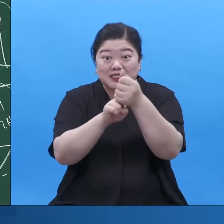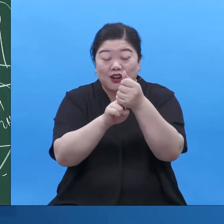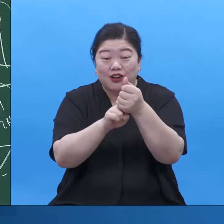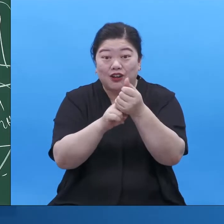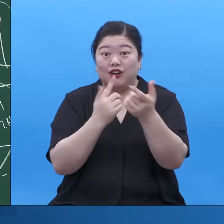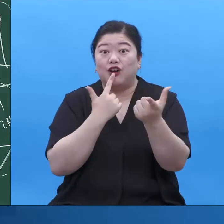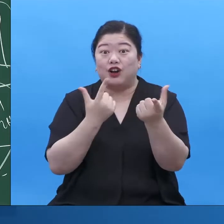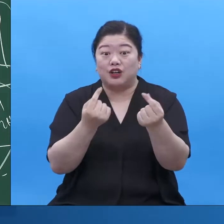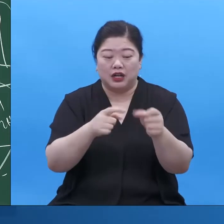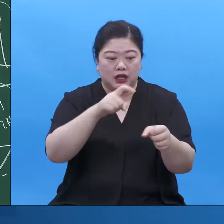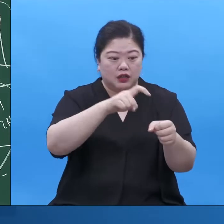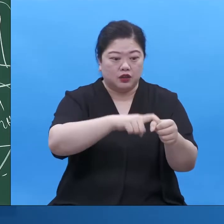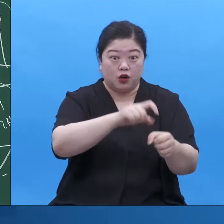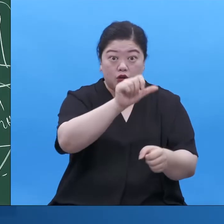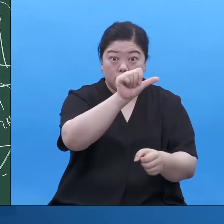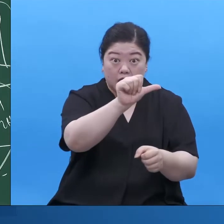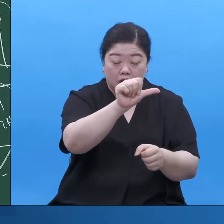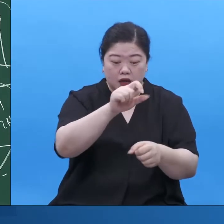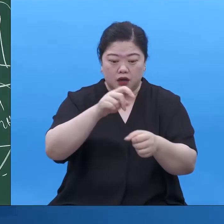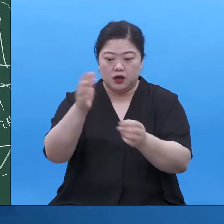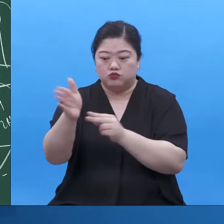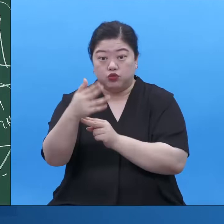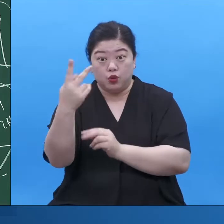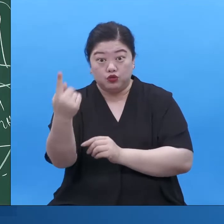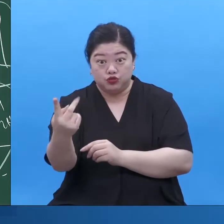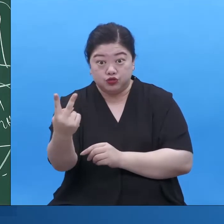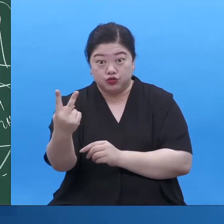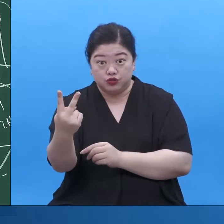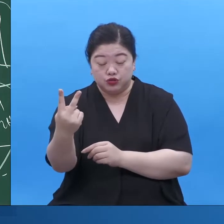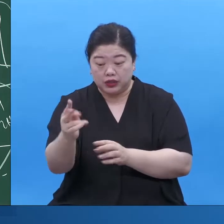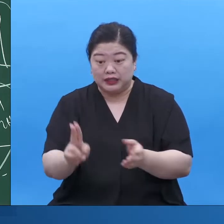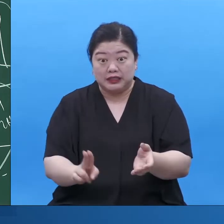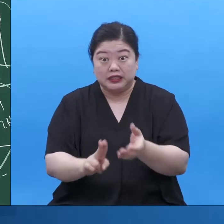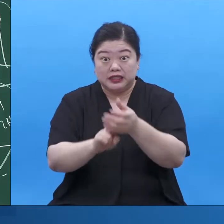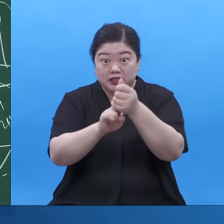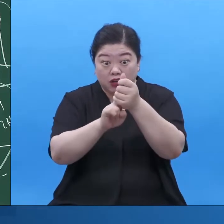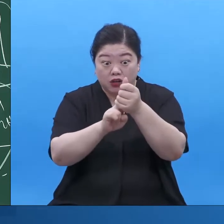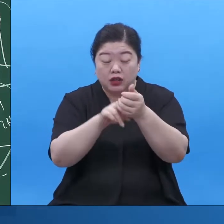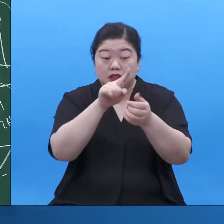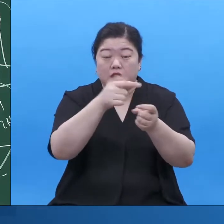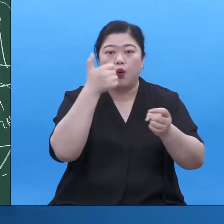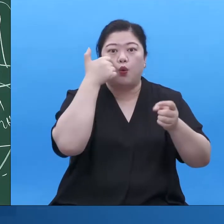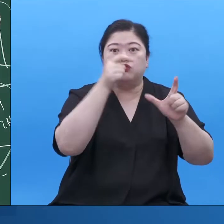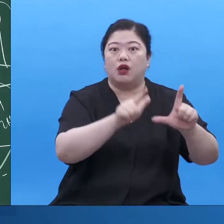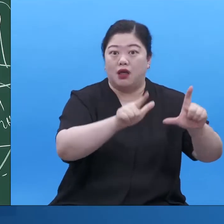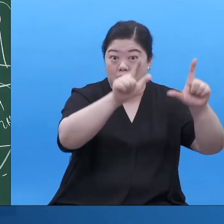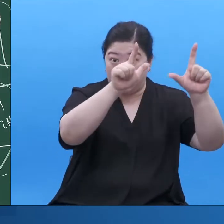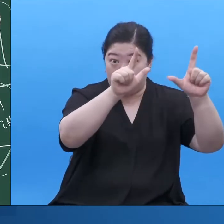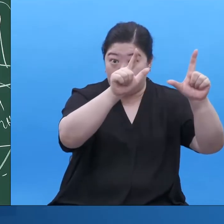5병의 기적이 이렇게 났는데 예수님이 오순절, 맥주절을 그 얘기했잖아요